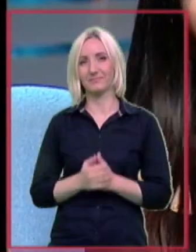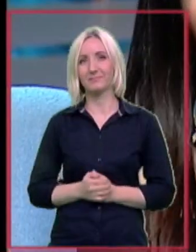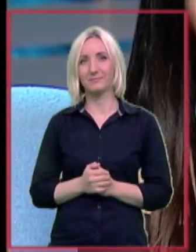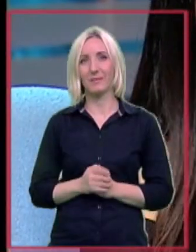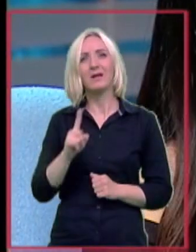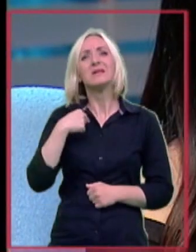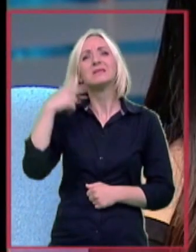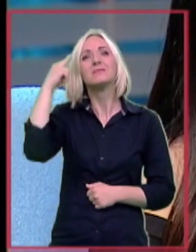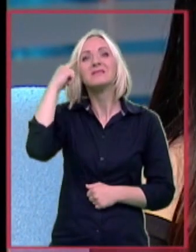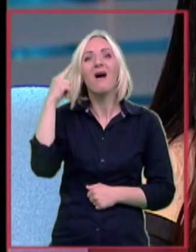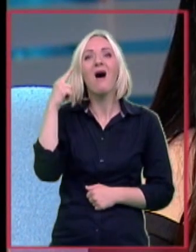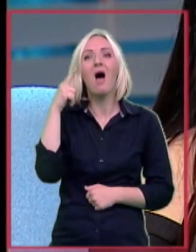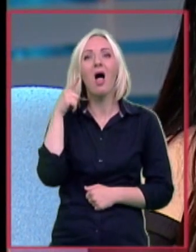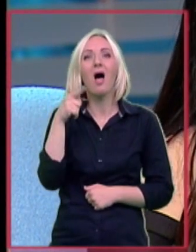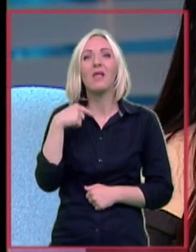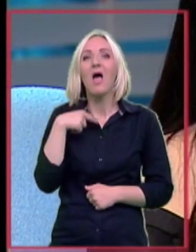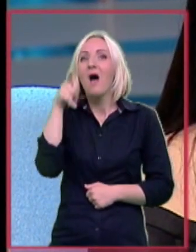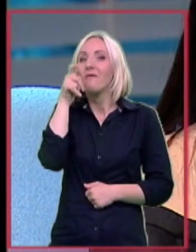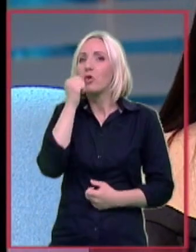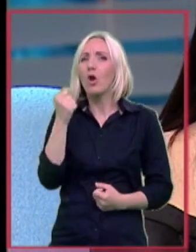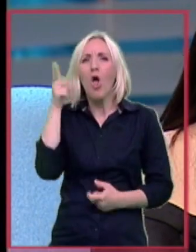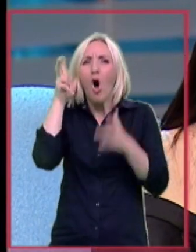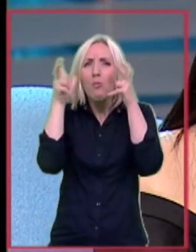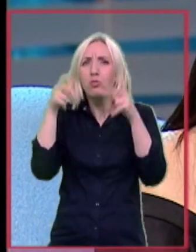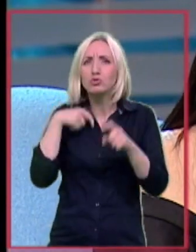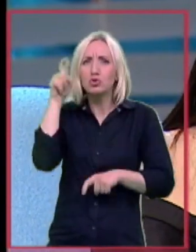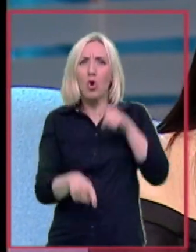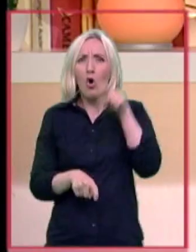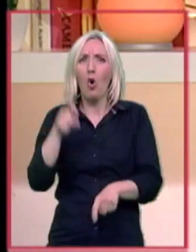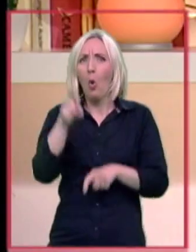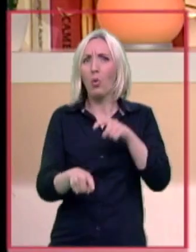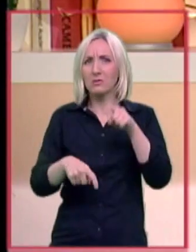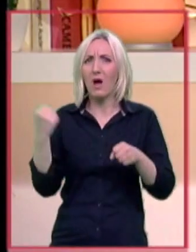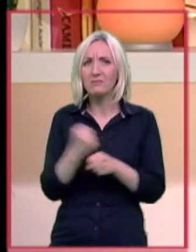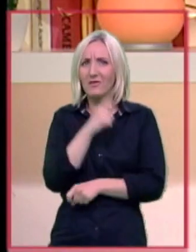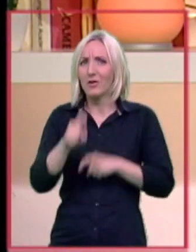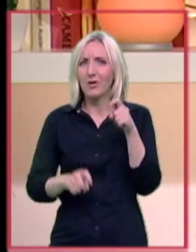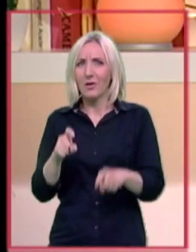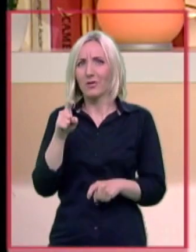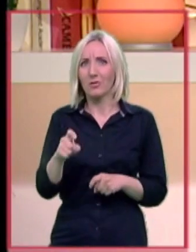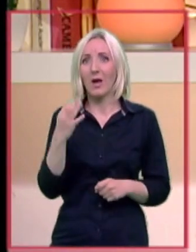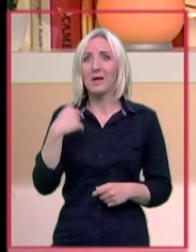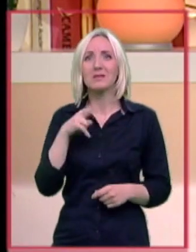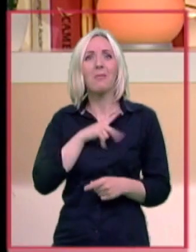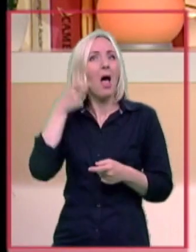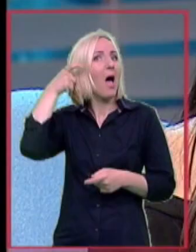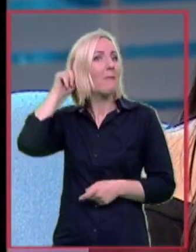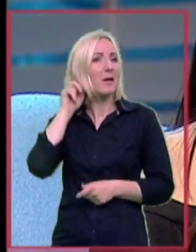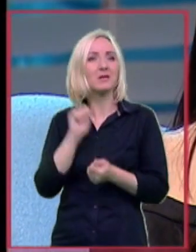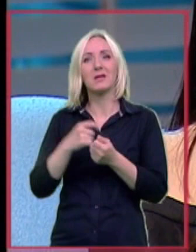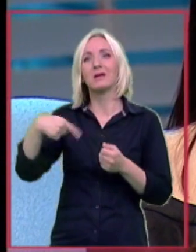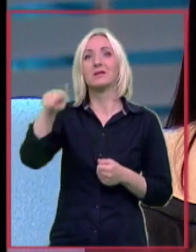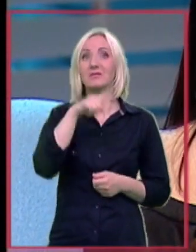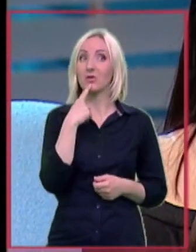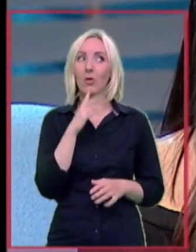I nisam znala da tako bučno hodam. Koraci su me bili strašno bučni. Tako da kada sam sad imala aparatić, onda su svi